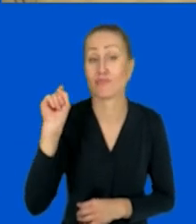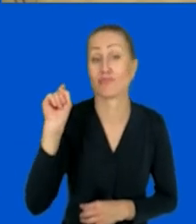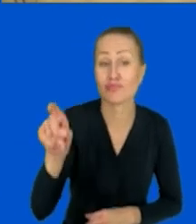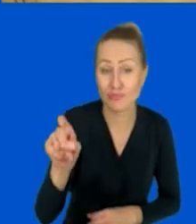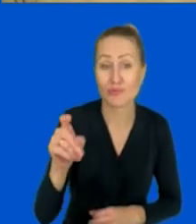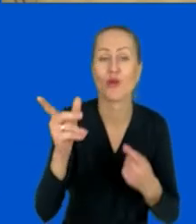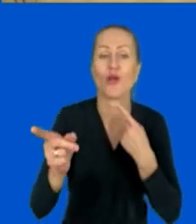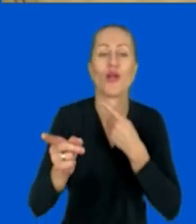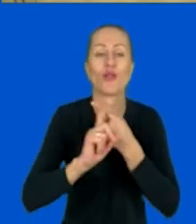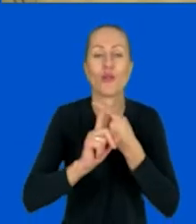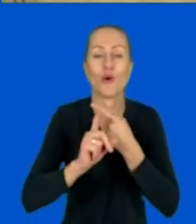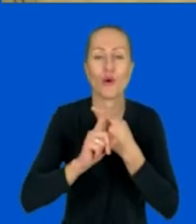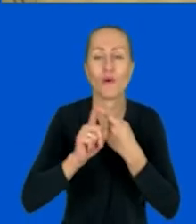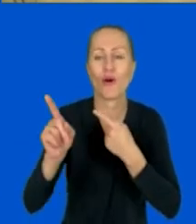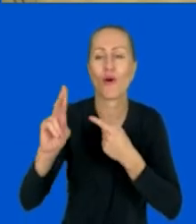Nie działa link.